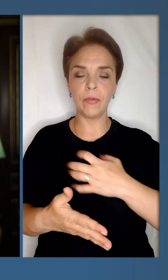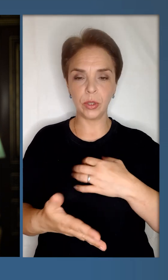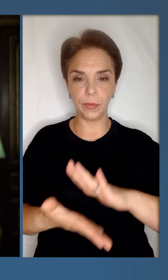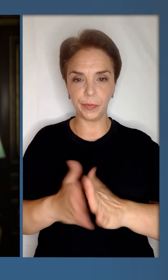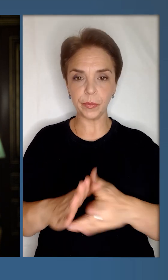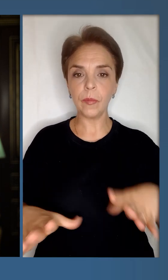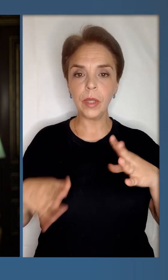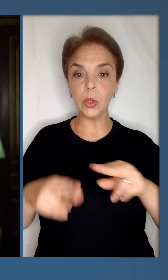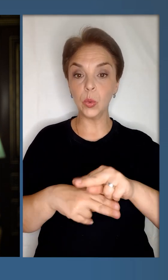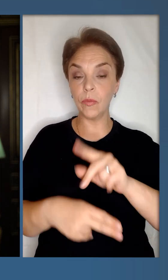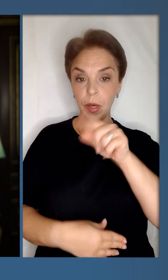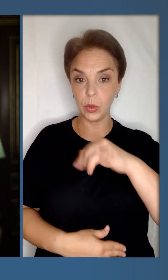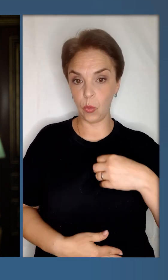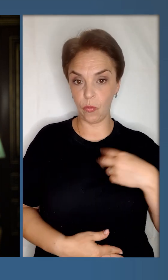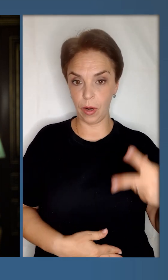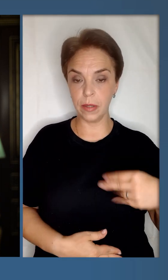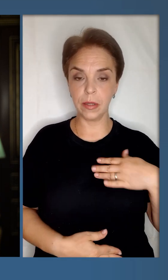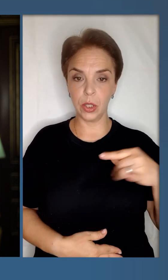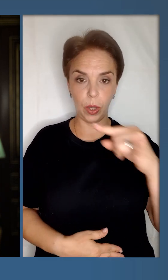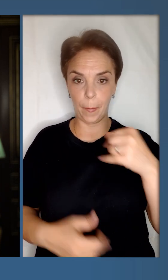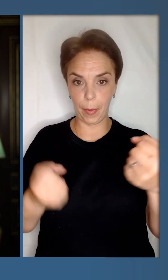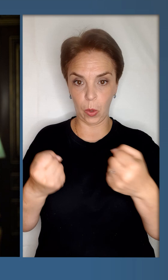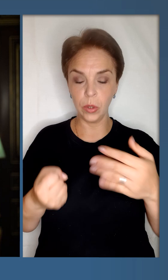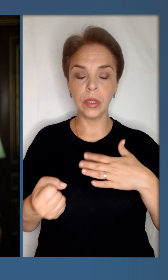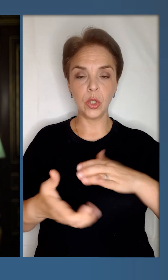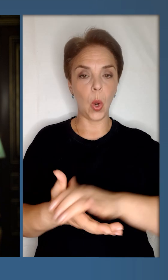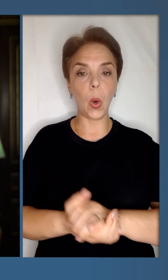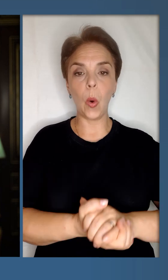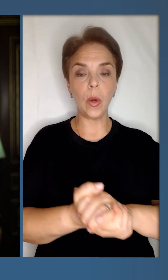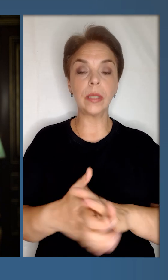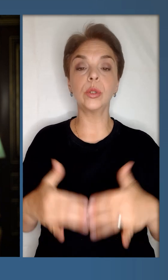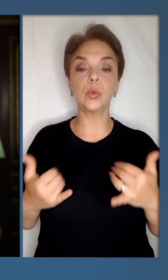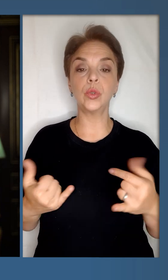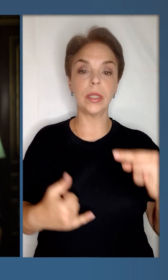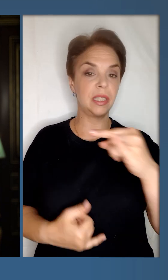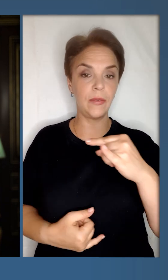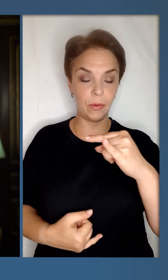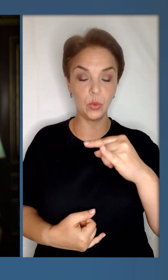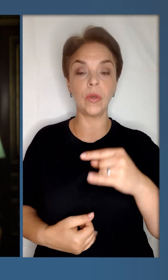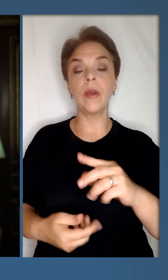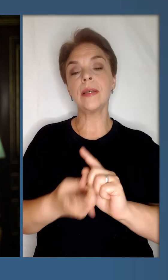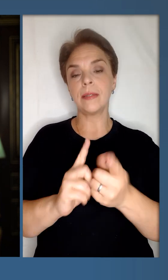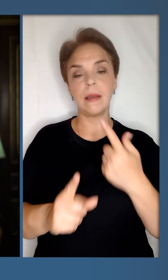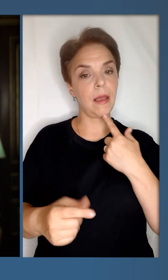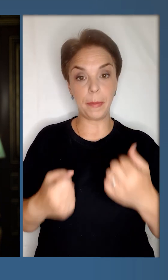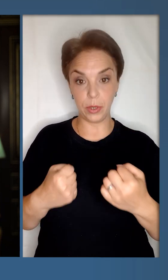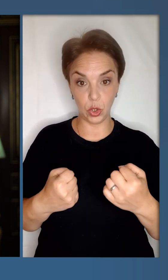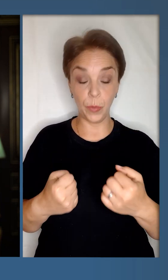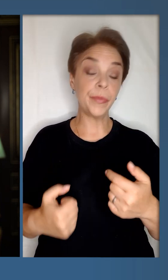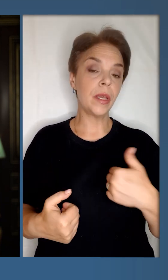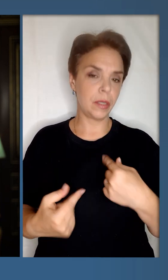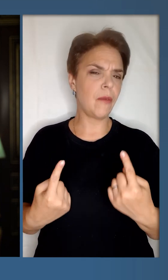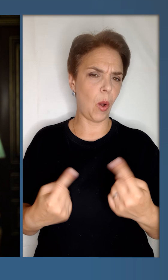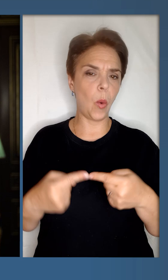домовленість про тренування у Франції наших пілотів. Наша коаліція сучасних винищувачів стає міцнішою.